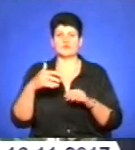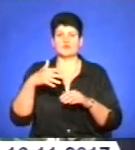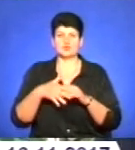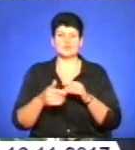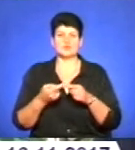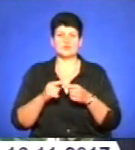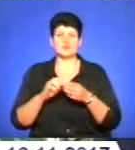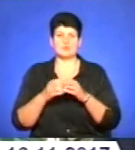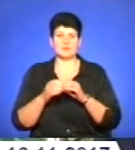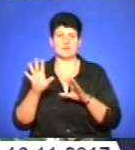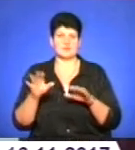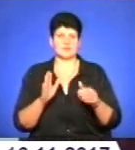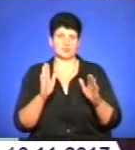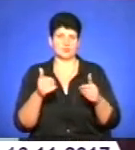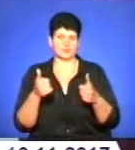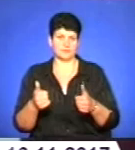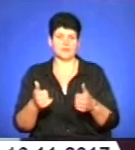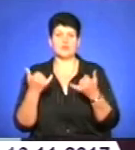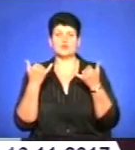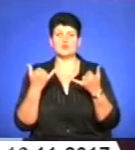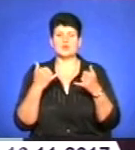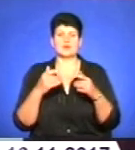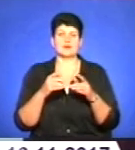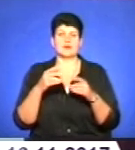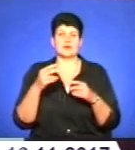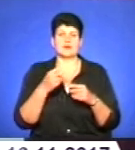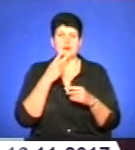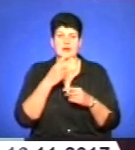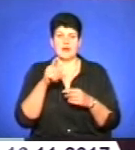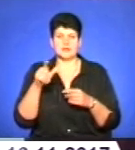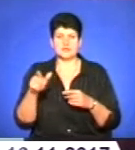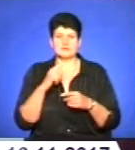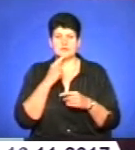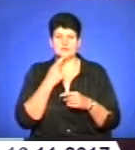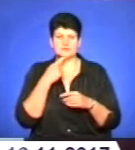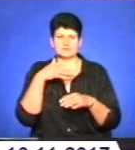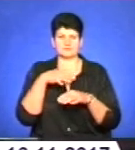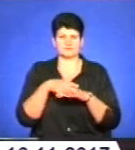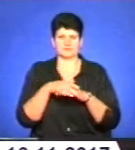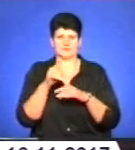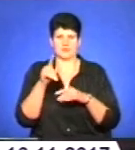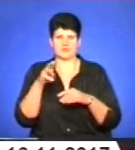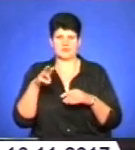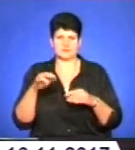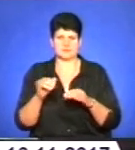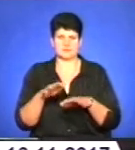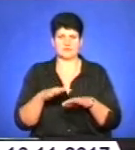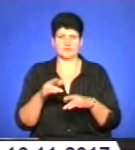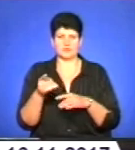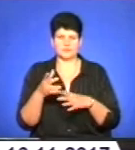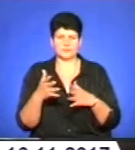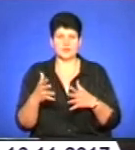проблеми, і все буде добре. Сьогодні глядачам і слухачам нелегко зорієнтуватися у розмаїтті ЗМІ тернопільського медіапростору.